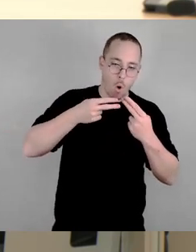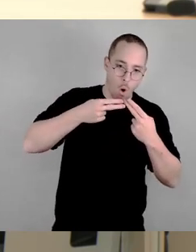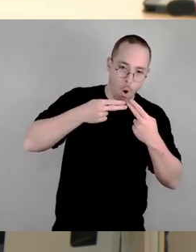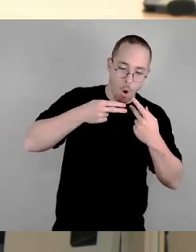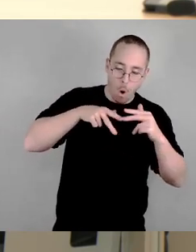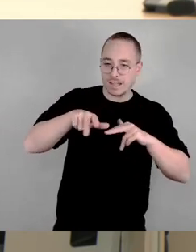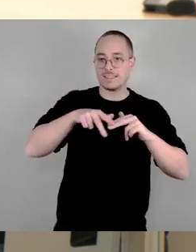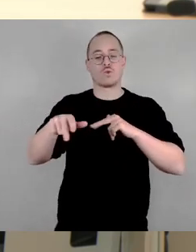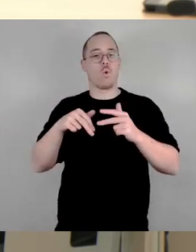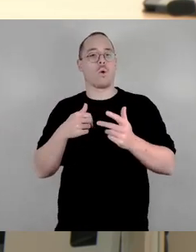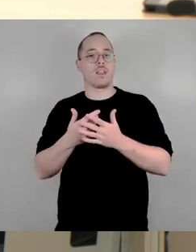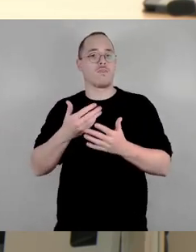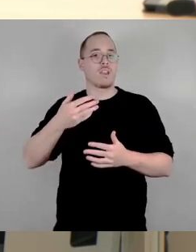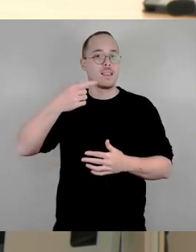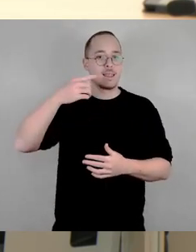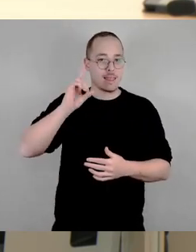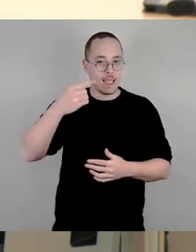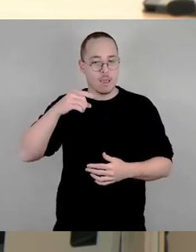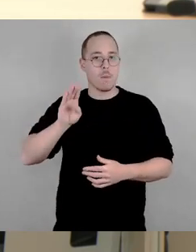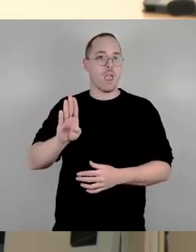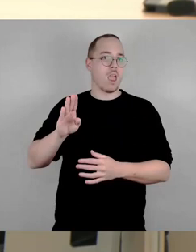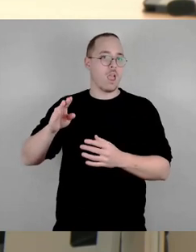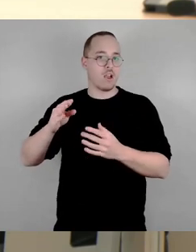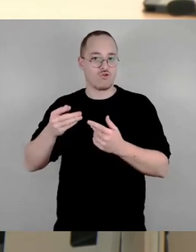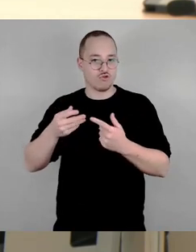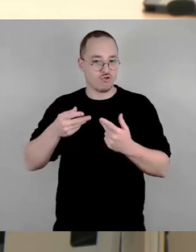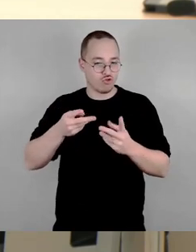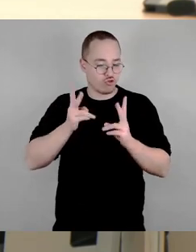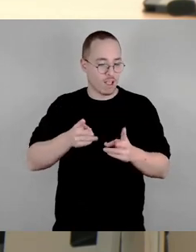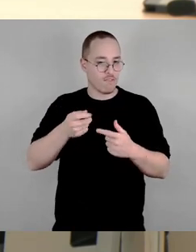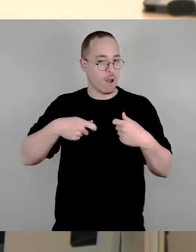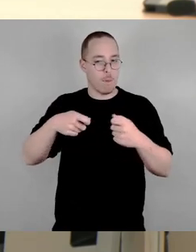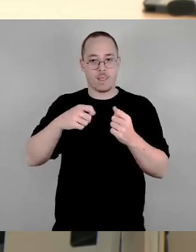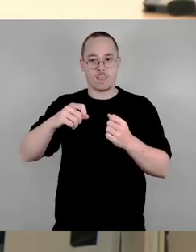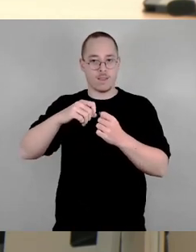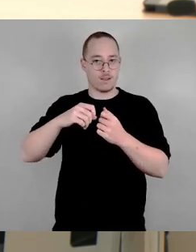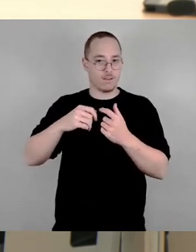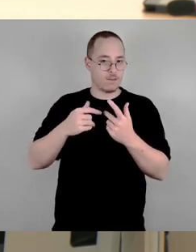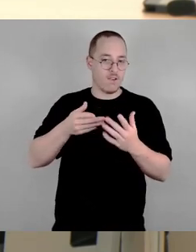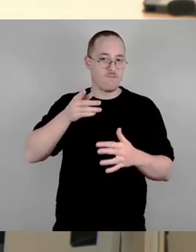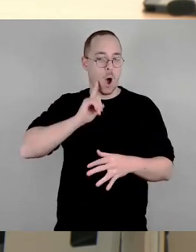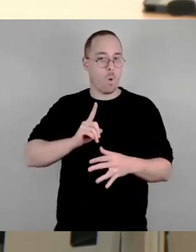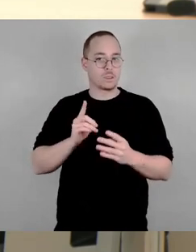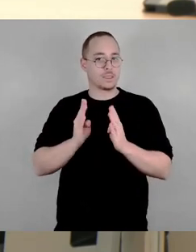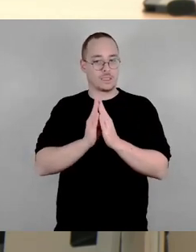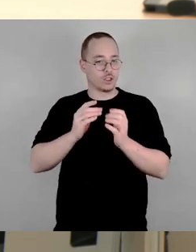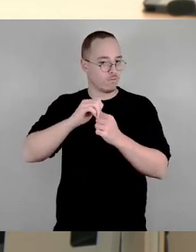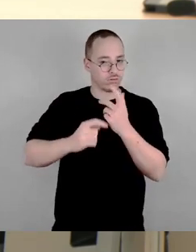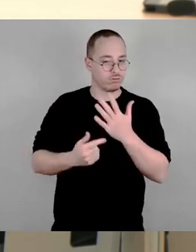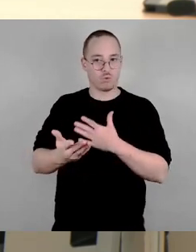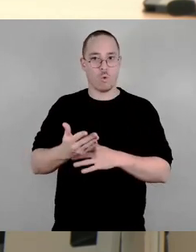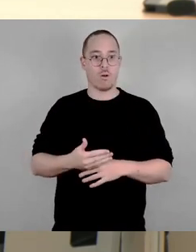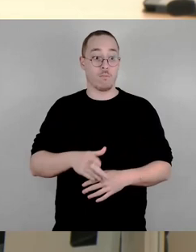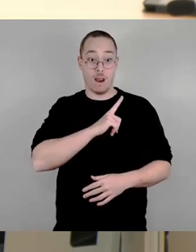andere. Und diesen Beschluss hat auch nicht nur Dresden beschlossen, sondern auch Leipzig und alle anderen Landeshauptstädte, außer